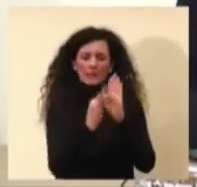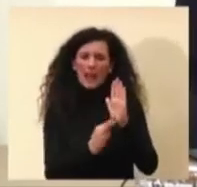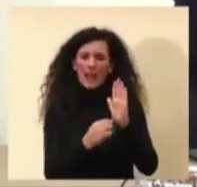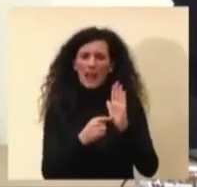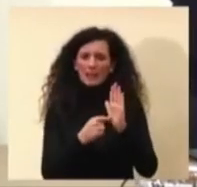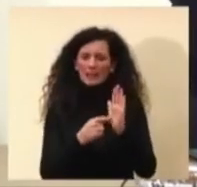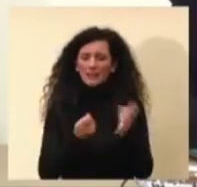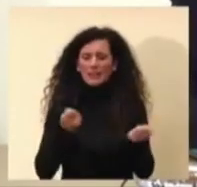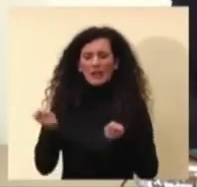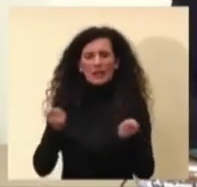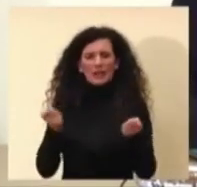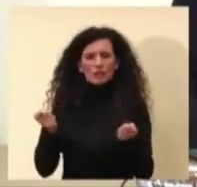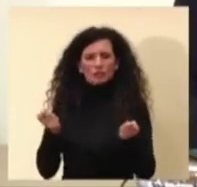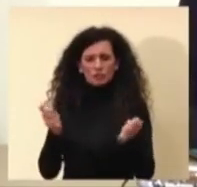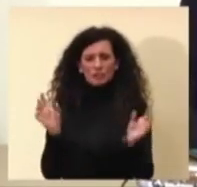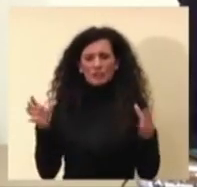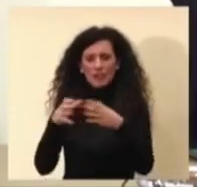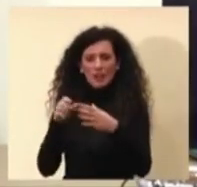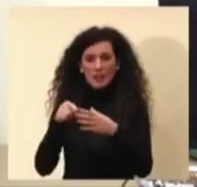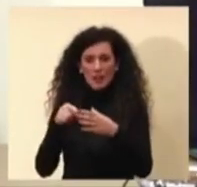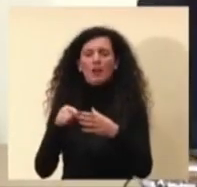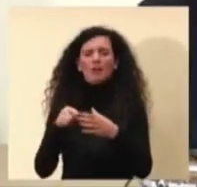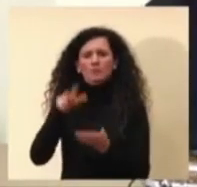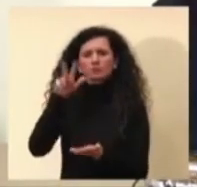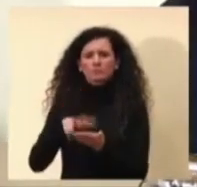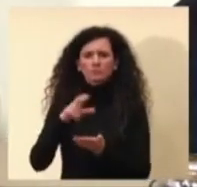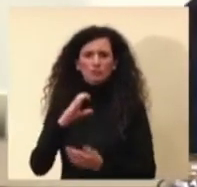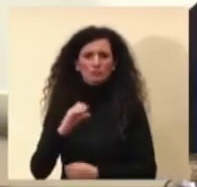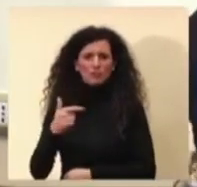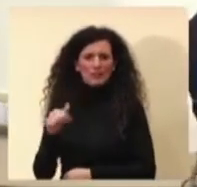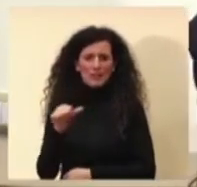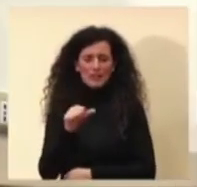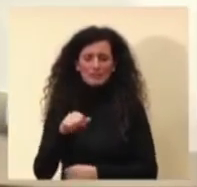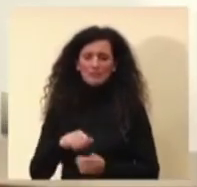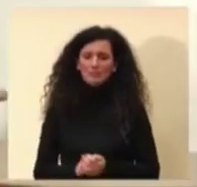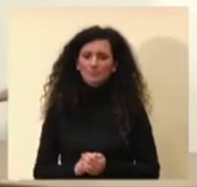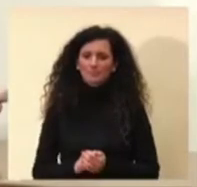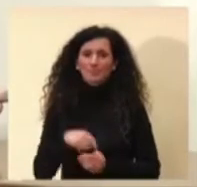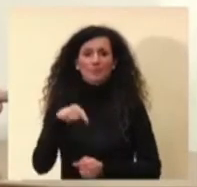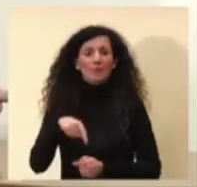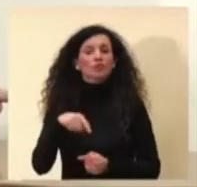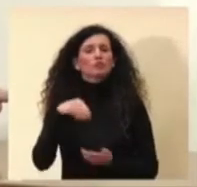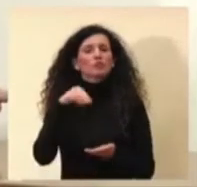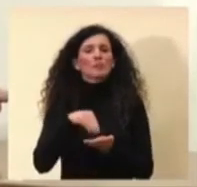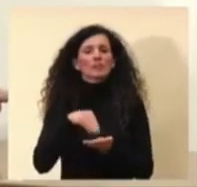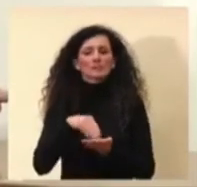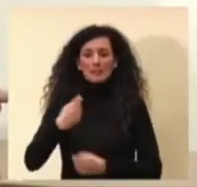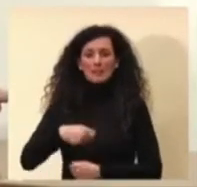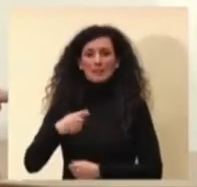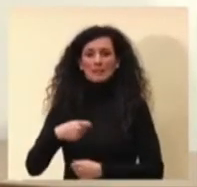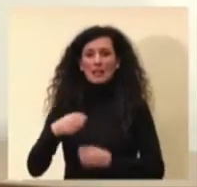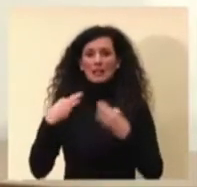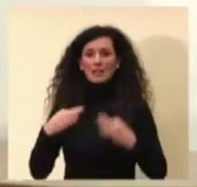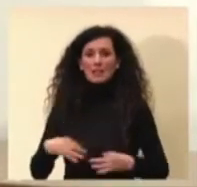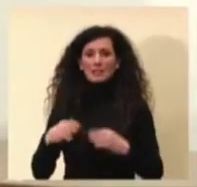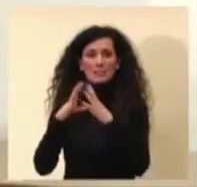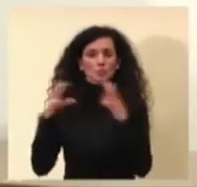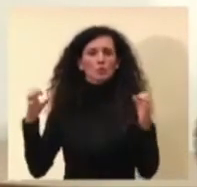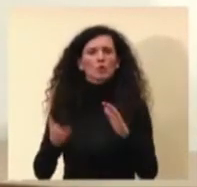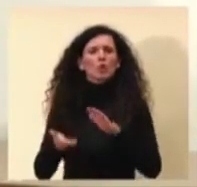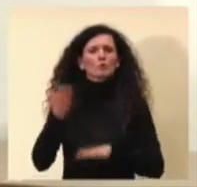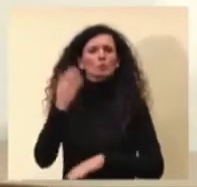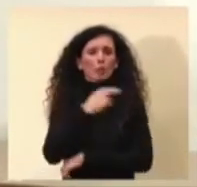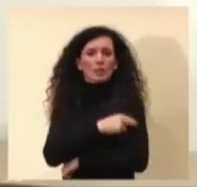regia validati anche dal CTS. Sono con noi il Presidente dell'Istituto Superiore di Sanità,